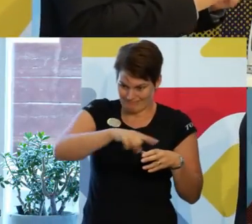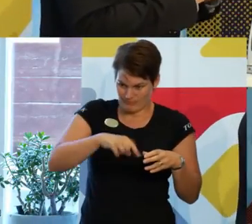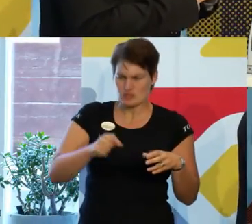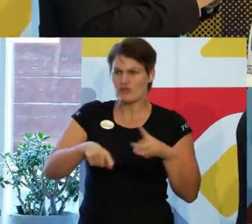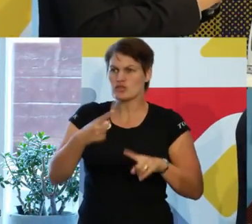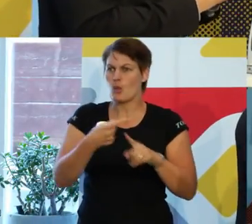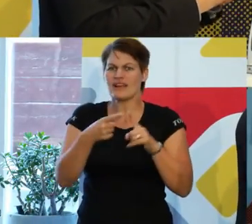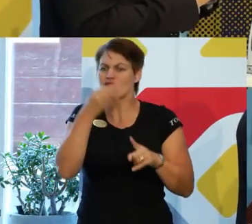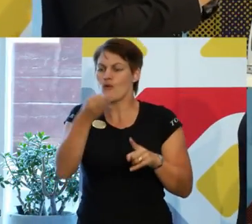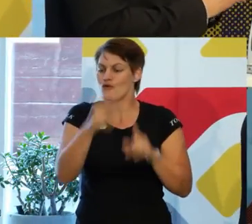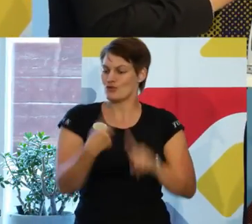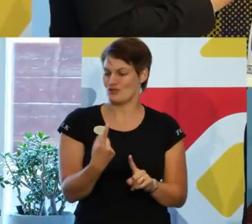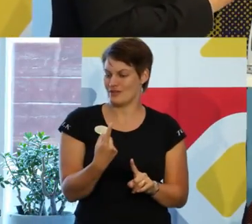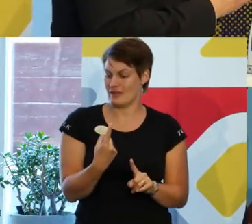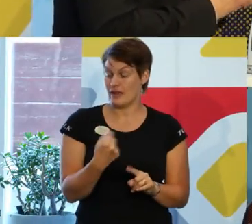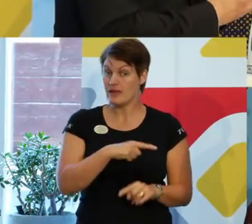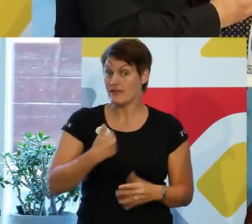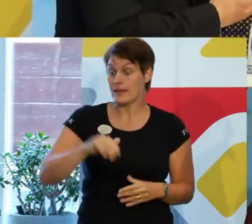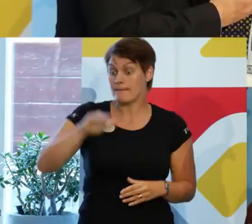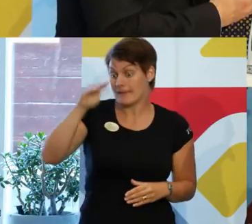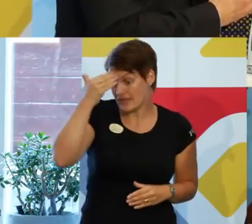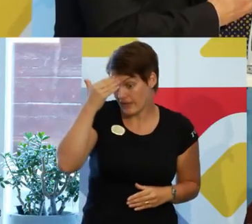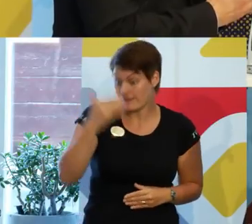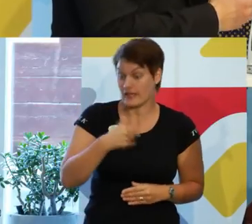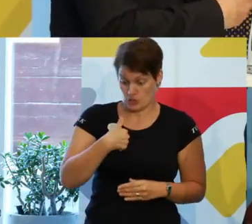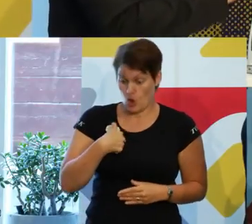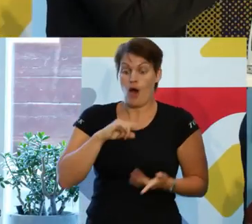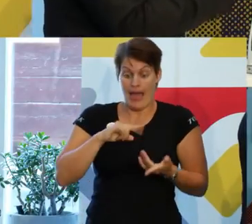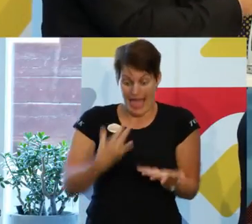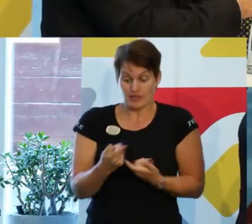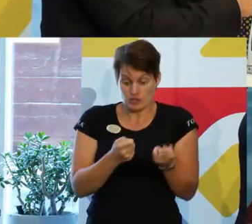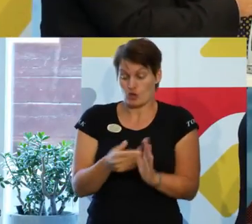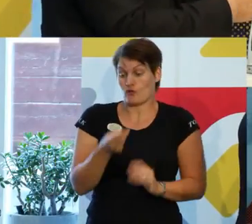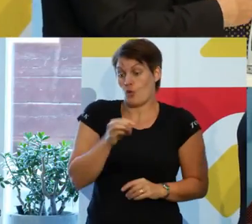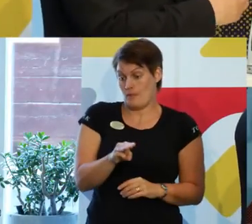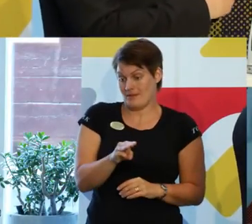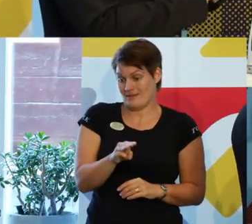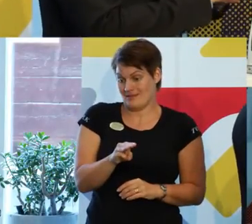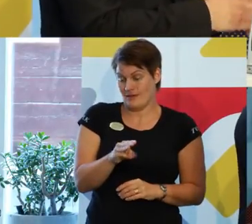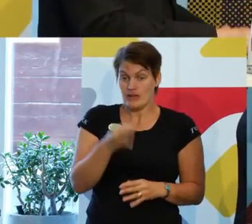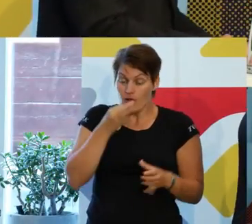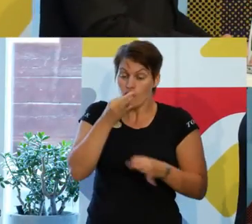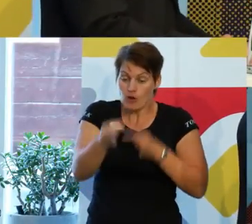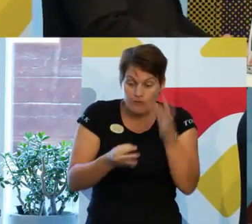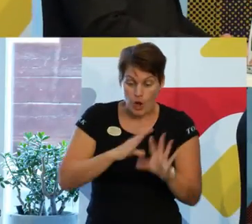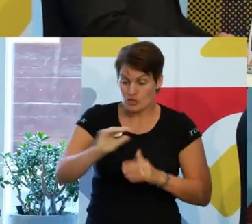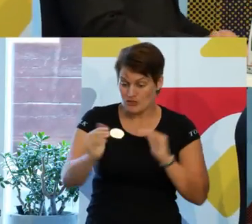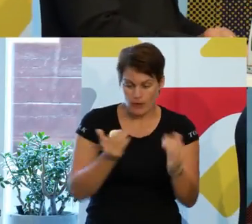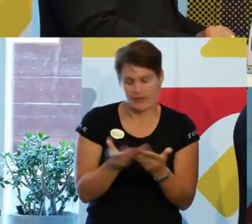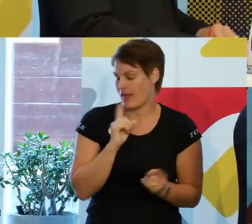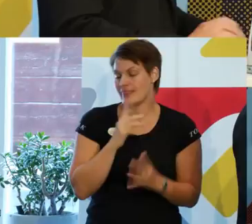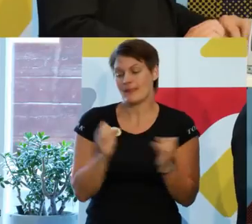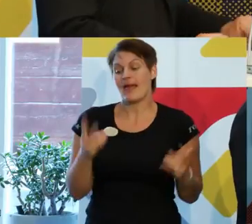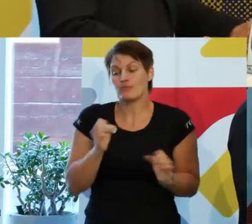liksom, är vi medvetna om att vi också styrs av normer till exempel va? Så vi ställer frågorna, jag vet inte om vi har svar, men frågorna ställs igen.